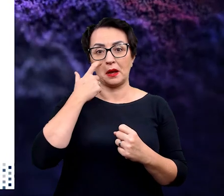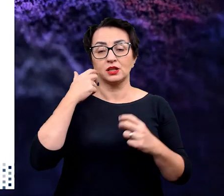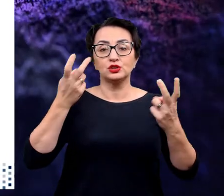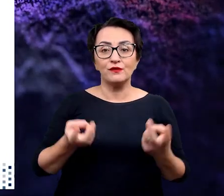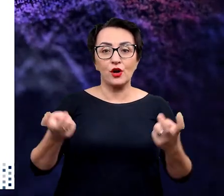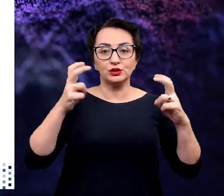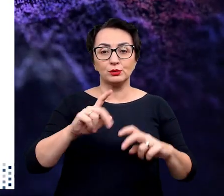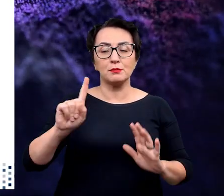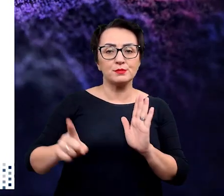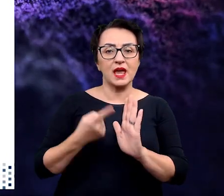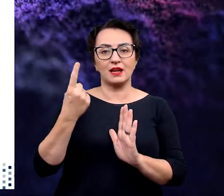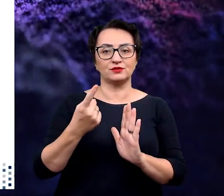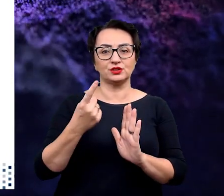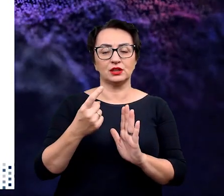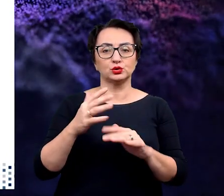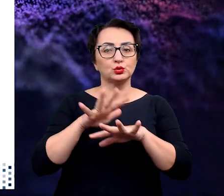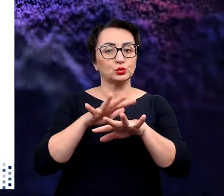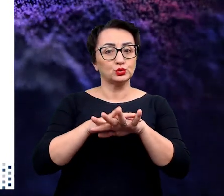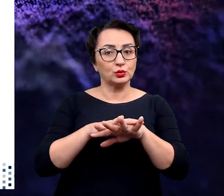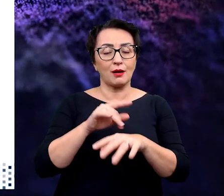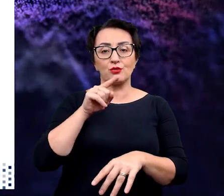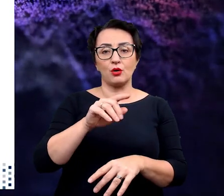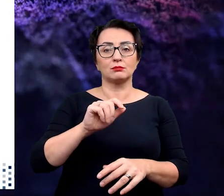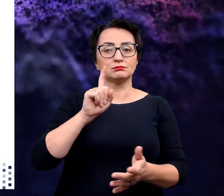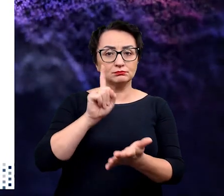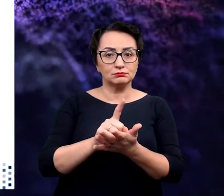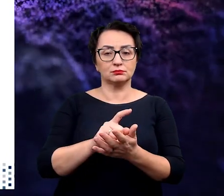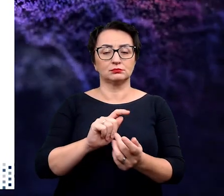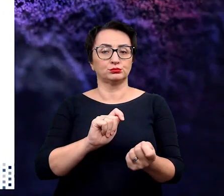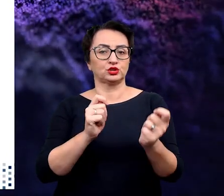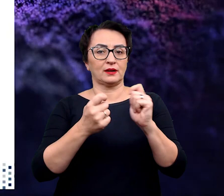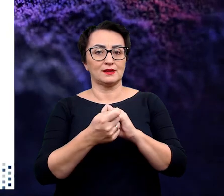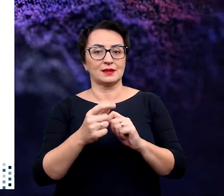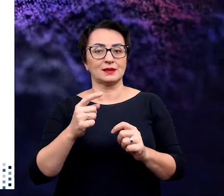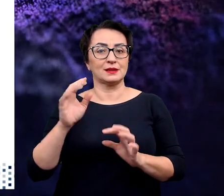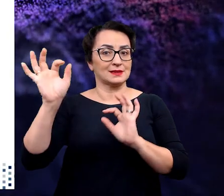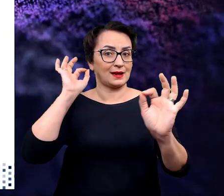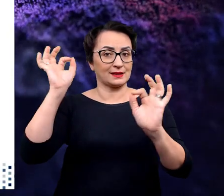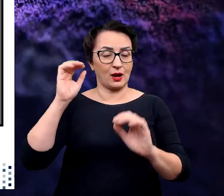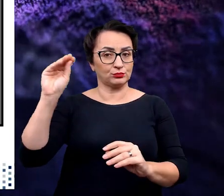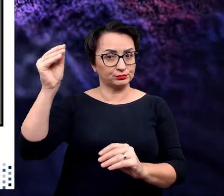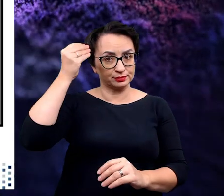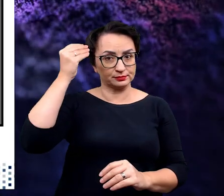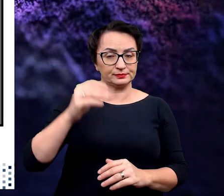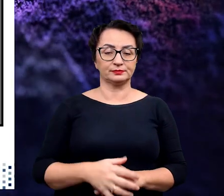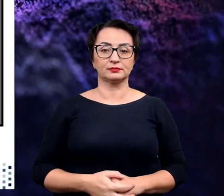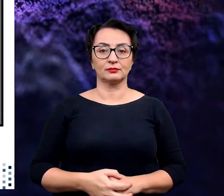one się odnalazły i stworzyły pierwszy obwód, pierwszą strukturę, która jest w stanie przetwarzać sygnały.